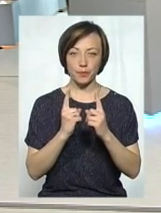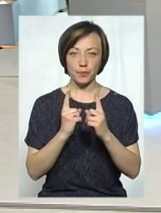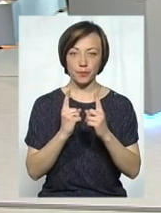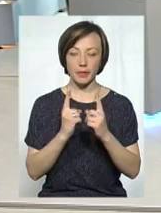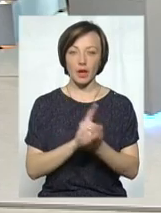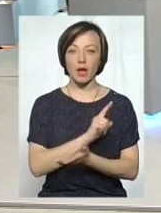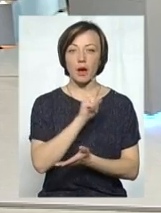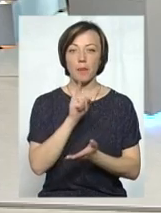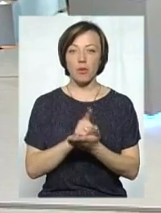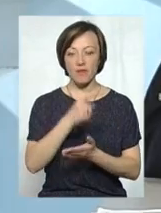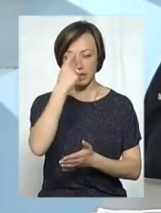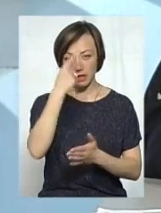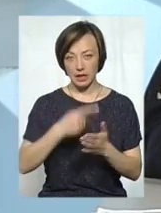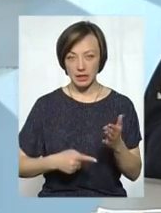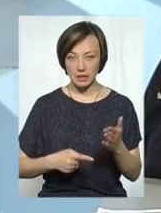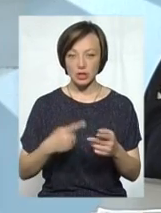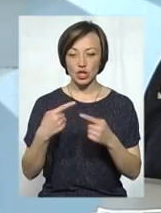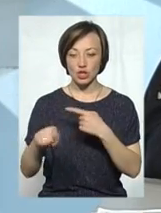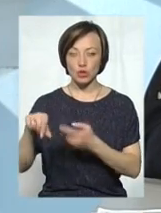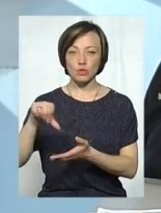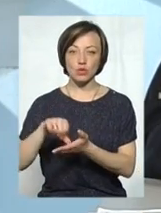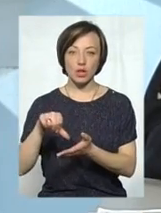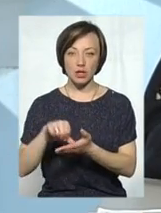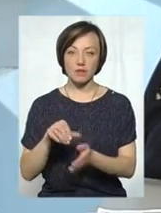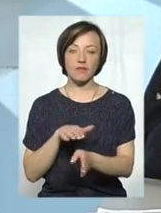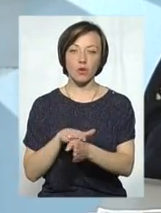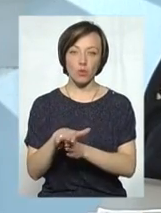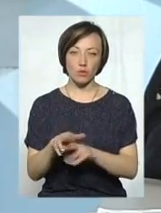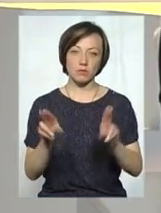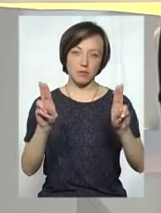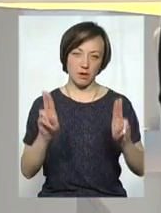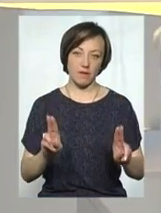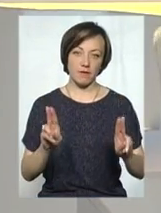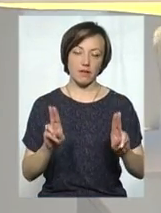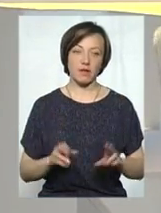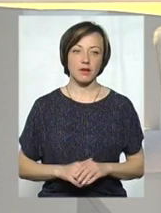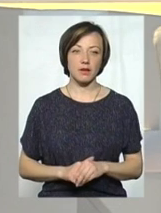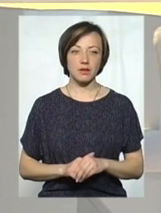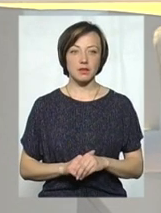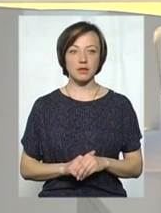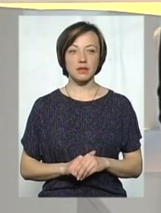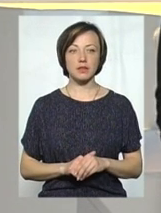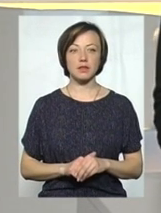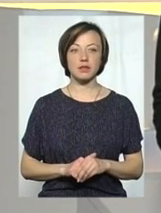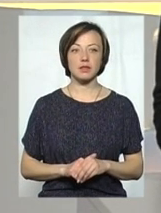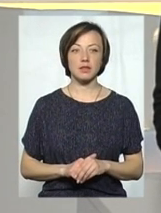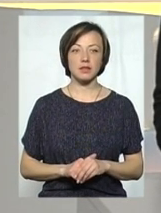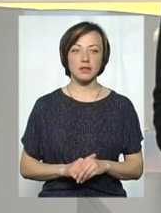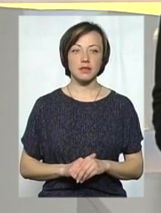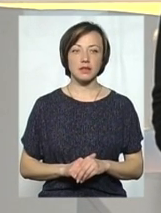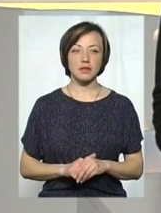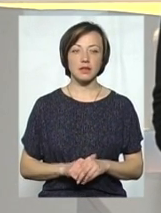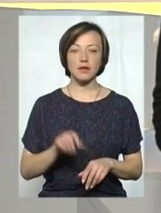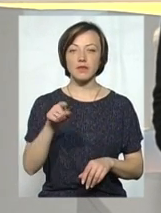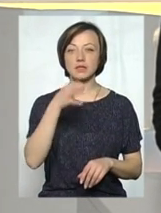повинен надіятися на те, що інший учасник дорожнього руху дотримується правил дорожнього руху. Пане Геннадію, а цю цифру, яку ви назвали, це